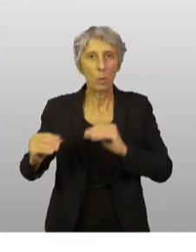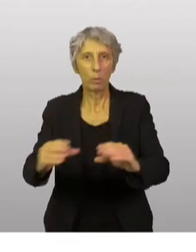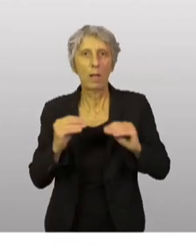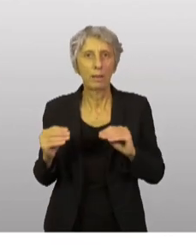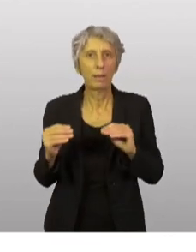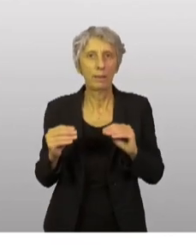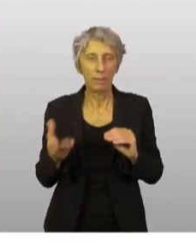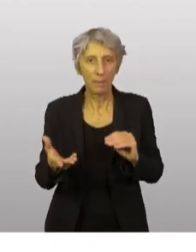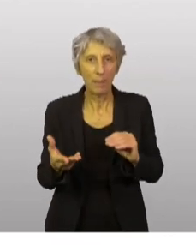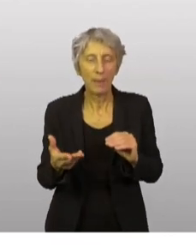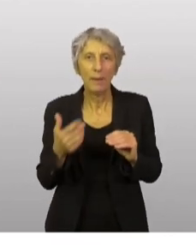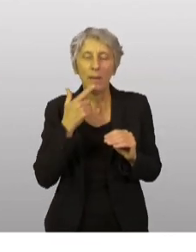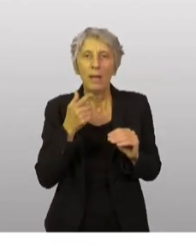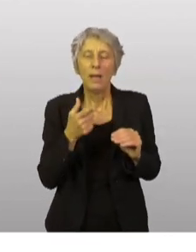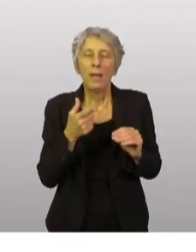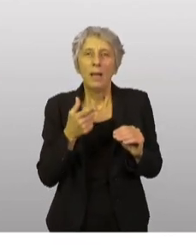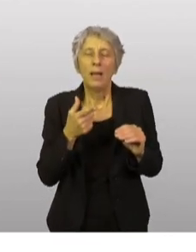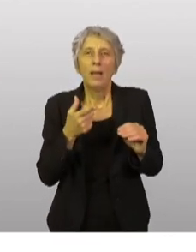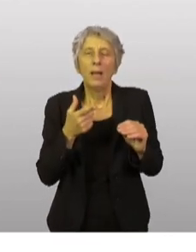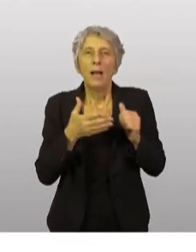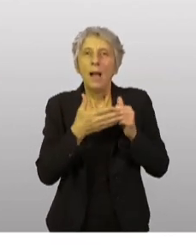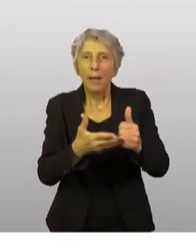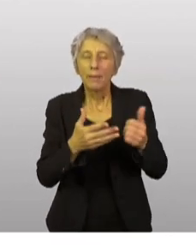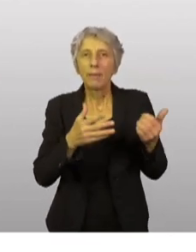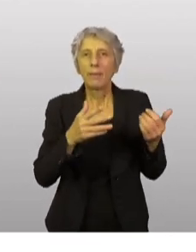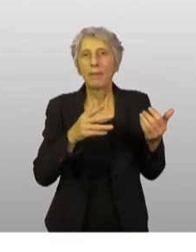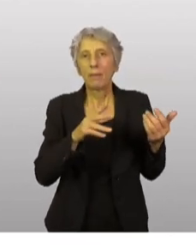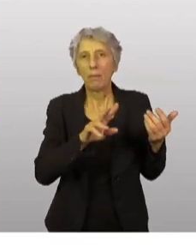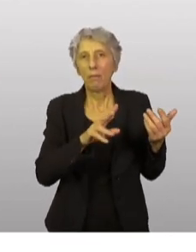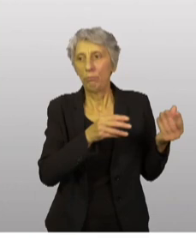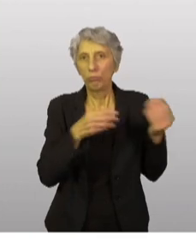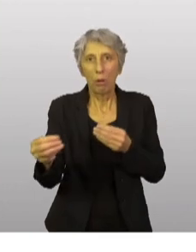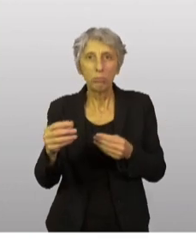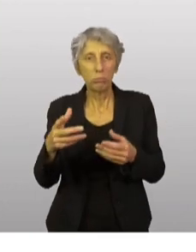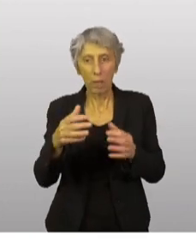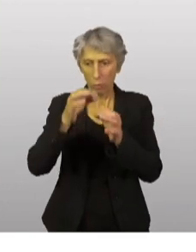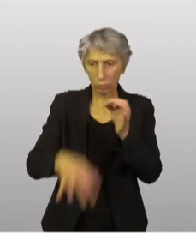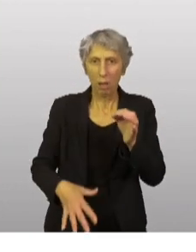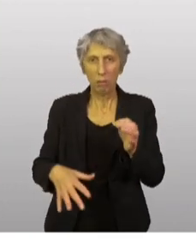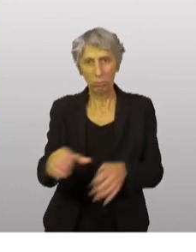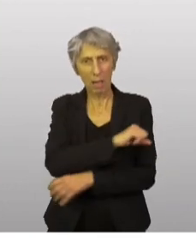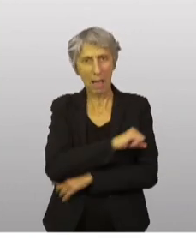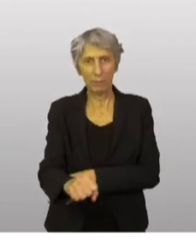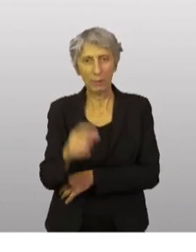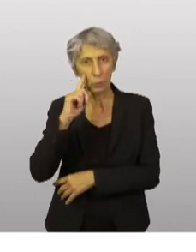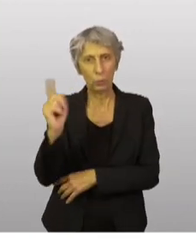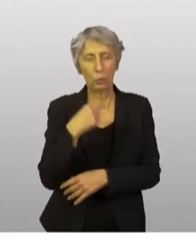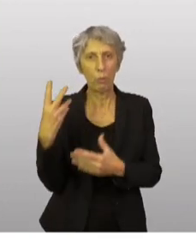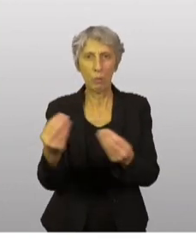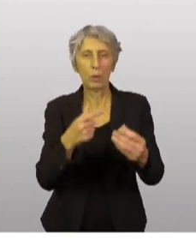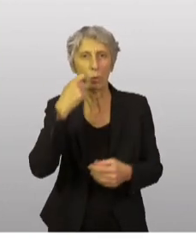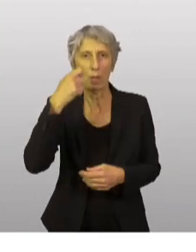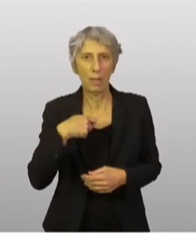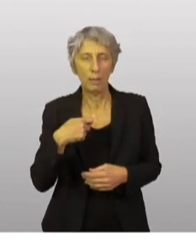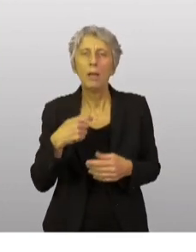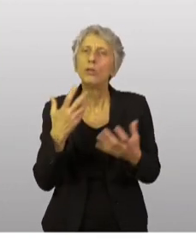apportons, cette aide se traduira par des résultats rapides pour la population ukrainienne. voudrais donner un certain nombre de détails sur